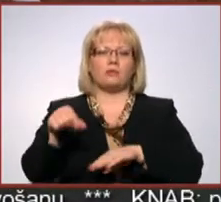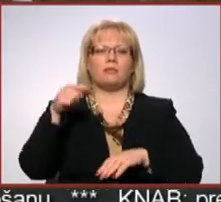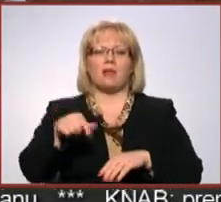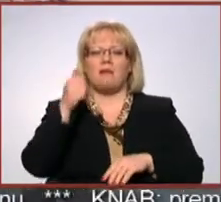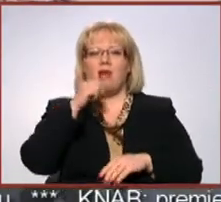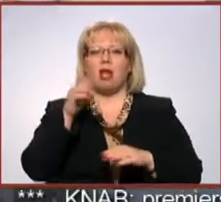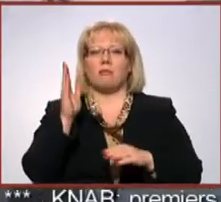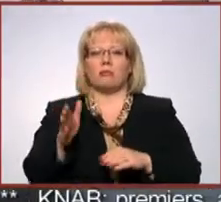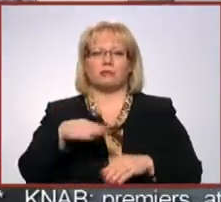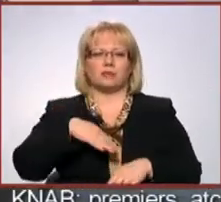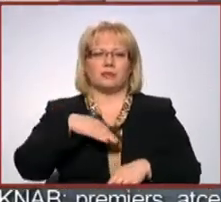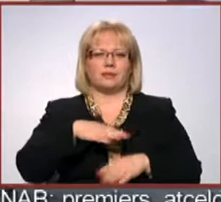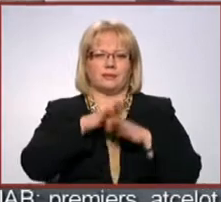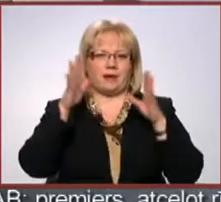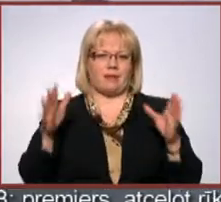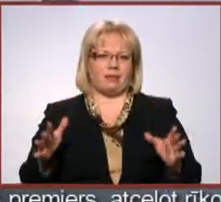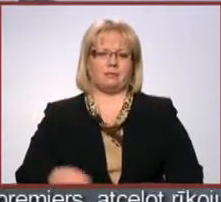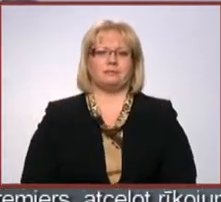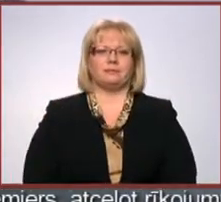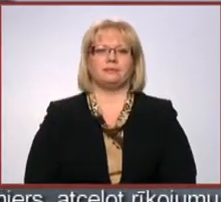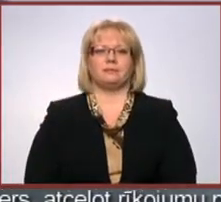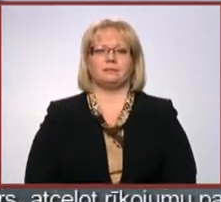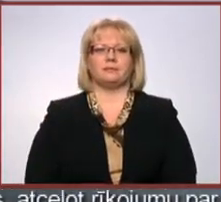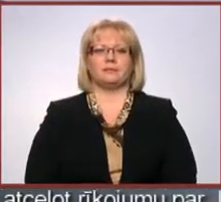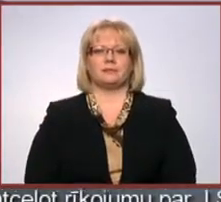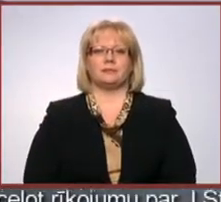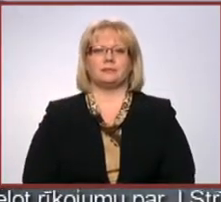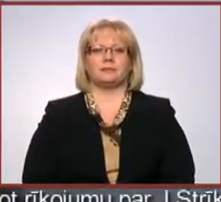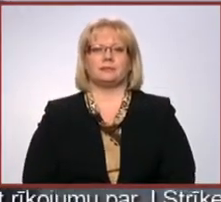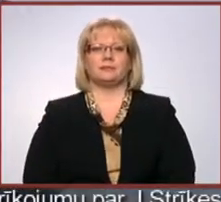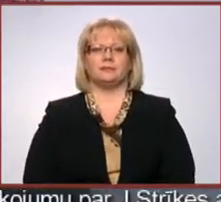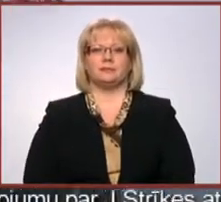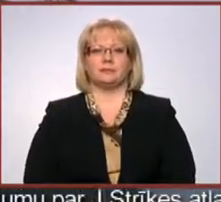vēl būs gana. Agnese Gusāro, Mihāls Riškovs, Roberts Kalničs, Latgales regionālā televīzija.